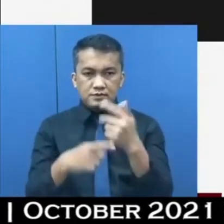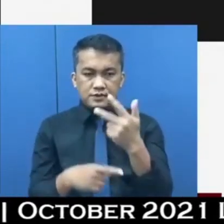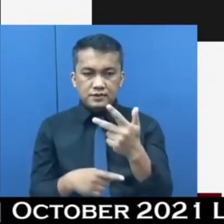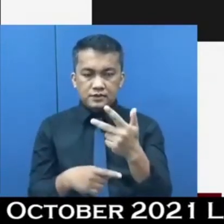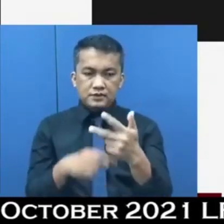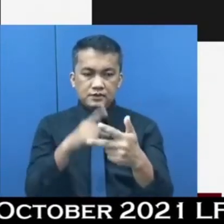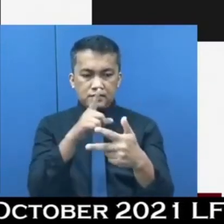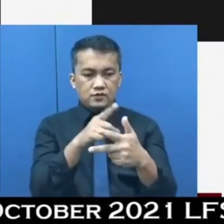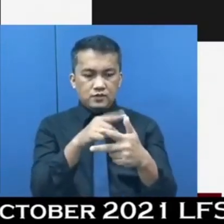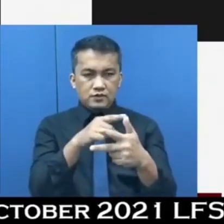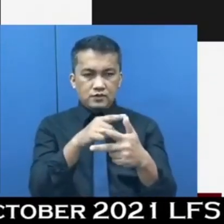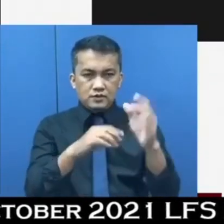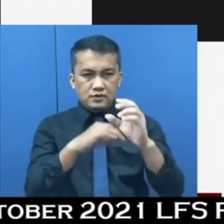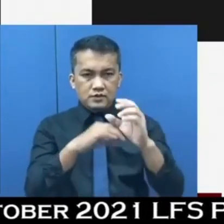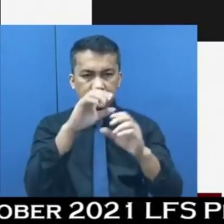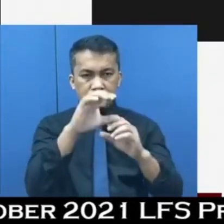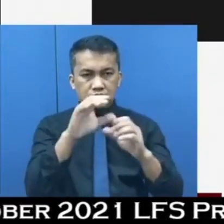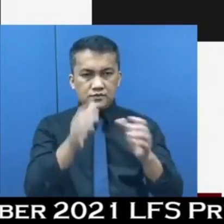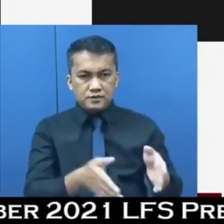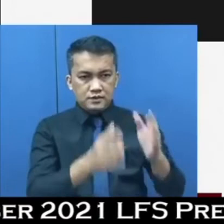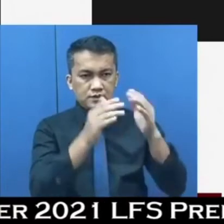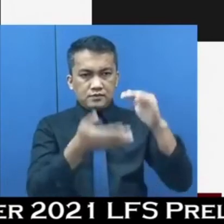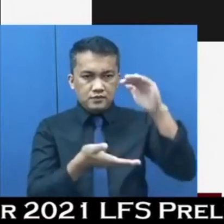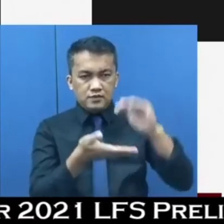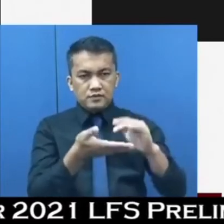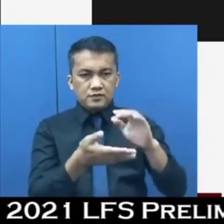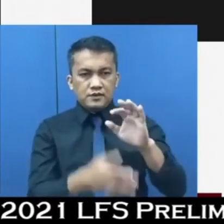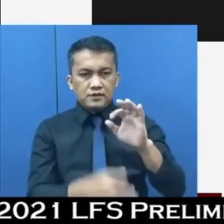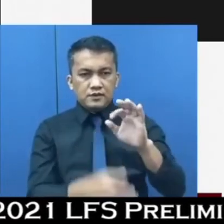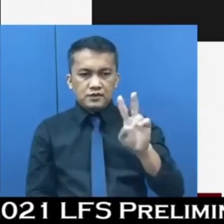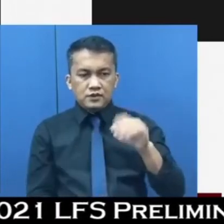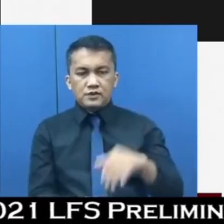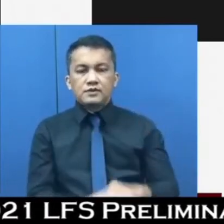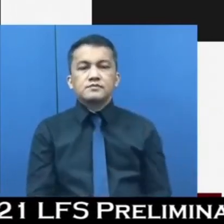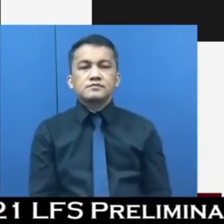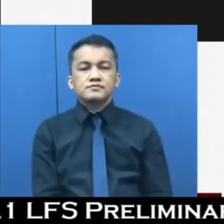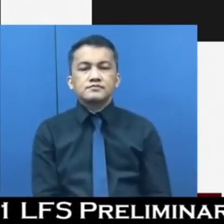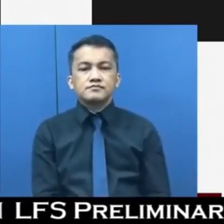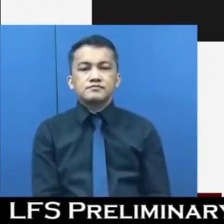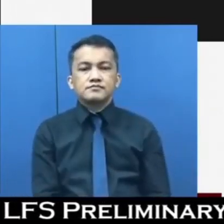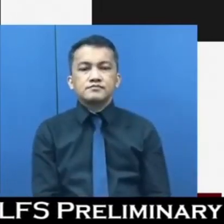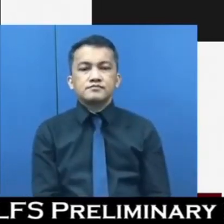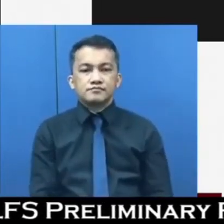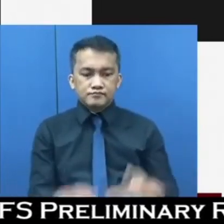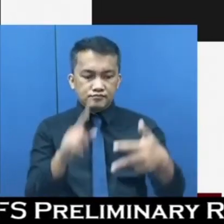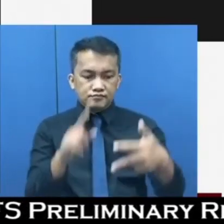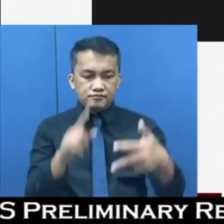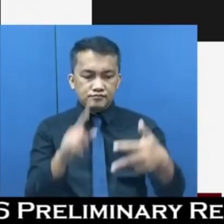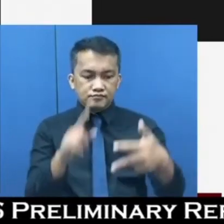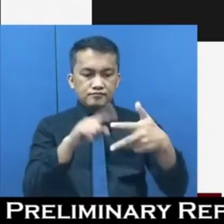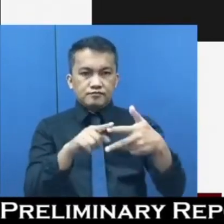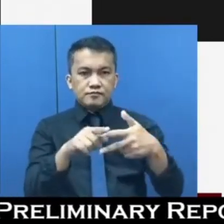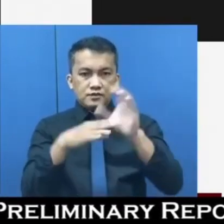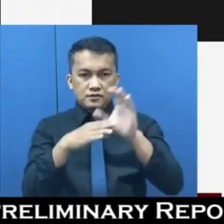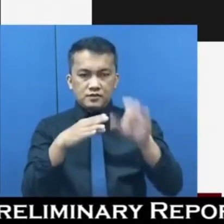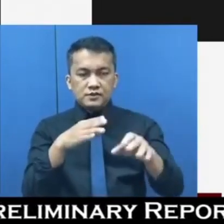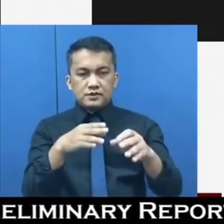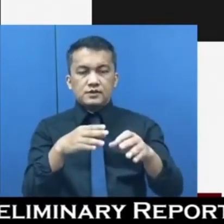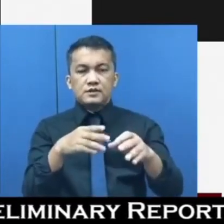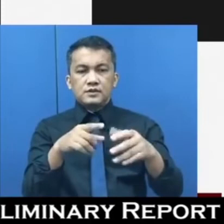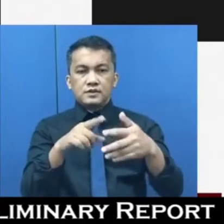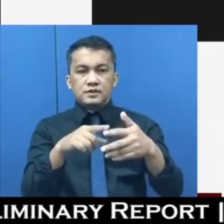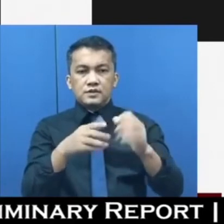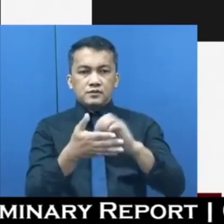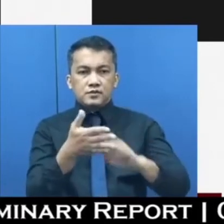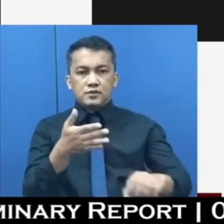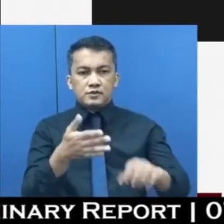is construction of buildings bumaba ng 92,000 Pangalawa yung building completion and finishing bumawas ng